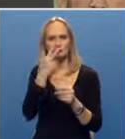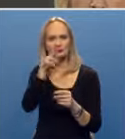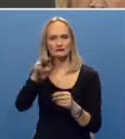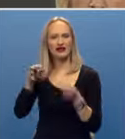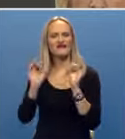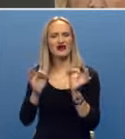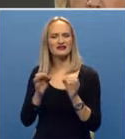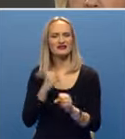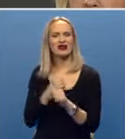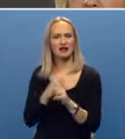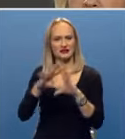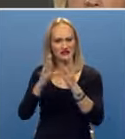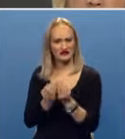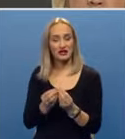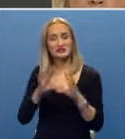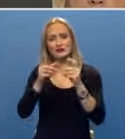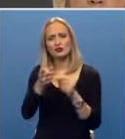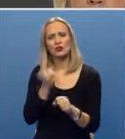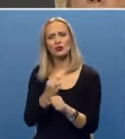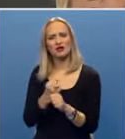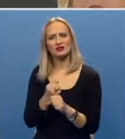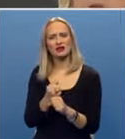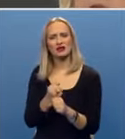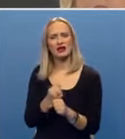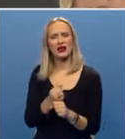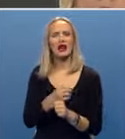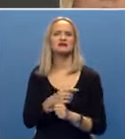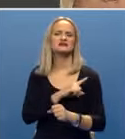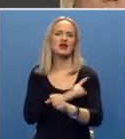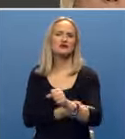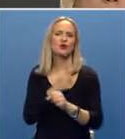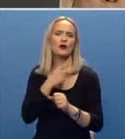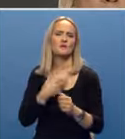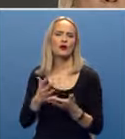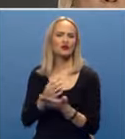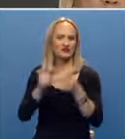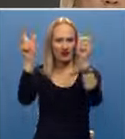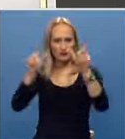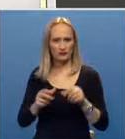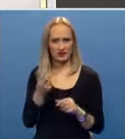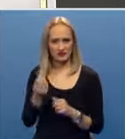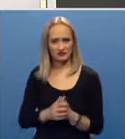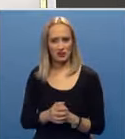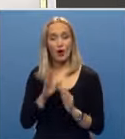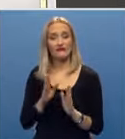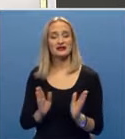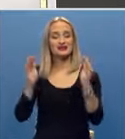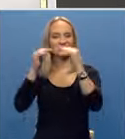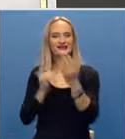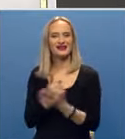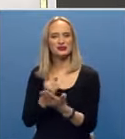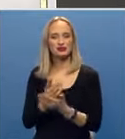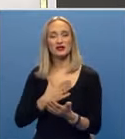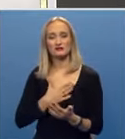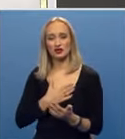izvedenih radova. Sve su to uradili kapaciteti kojima raspolaže Republika Srpska. Ova zgrada je rezultat